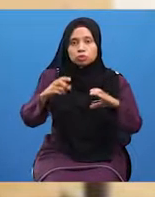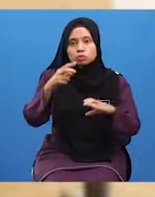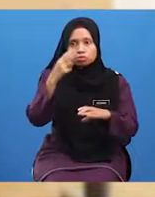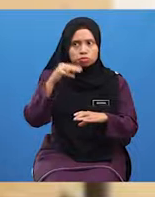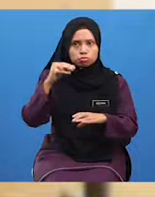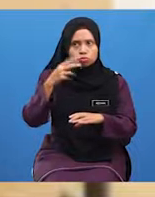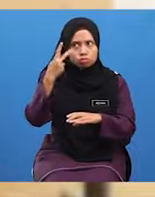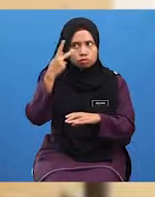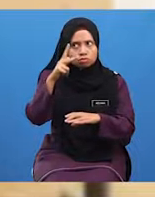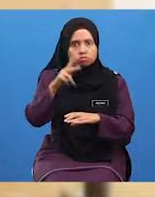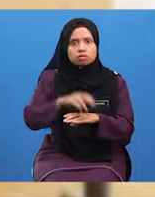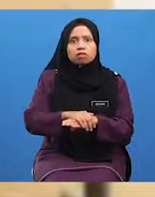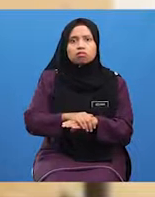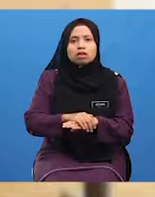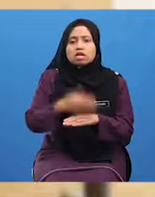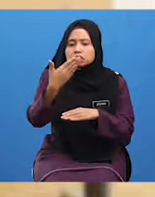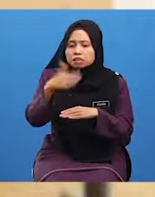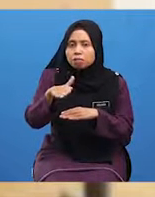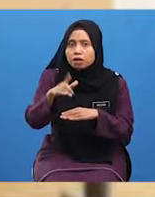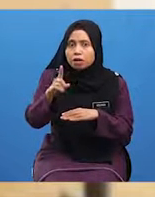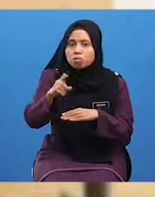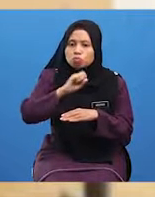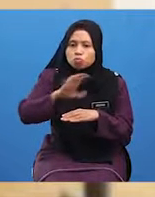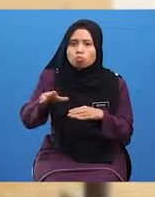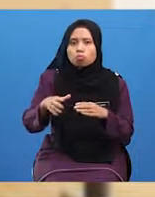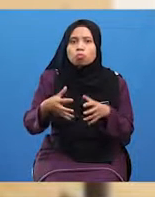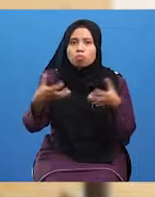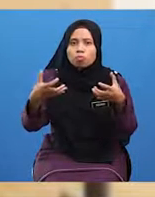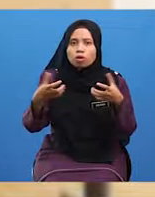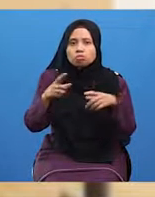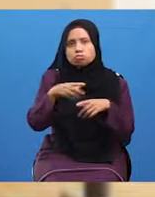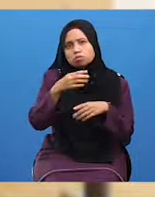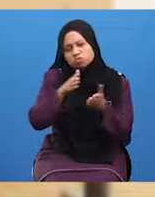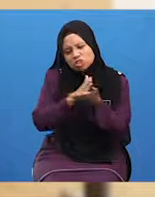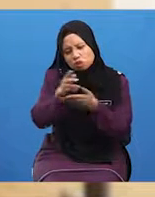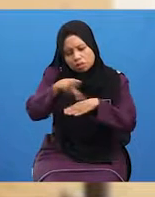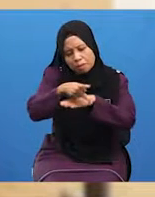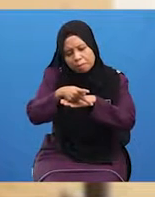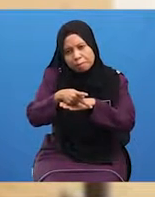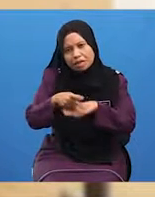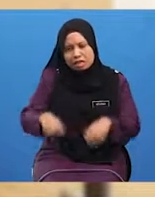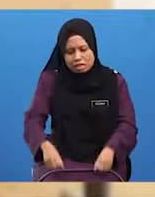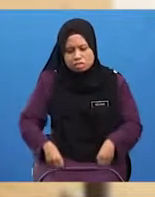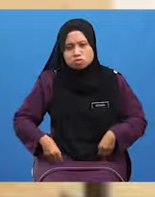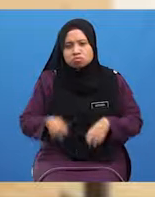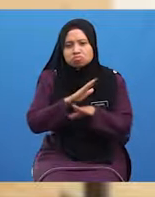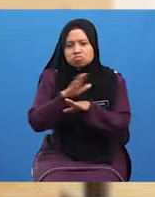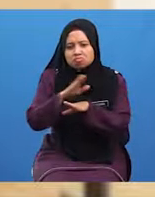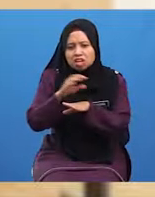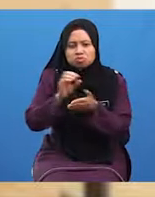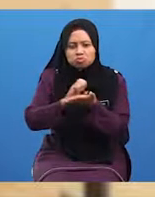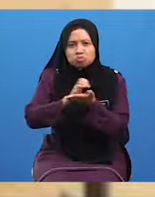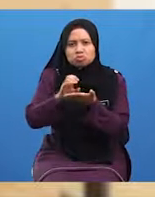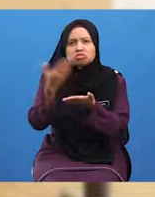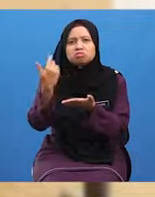bayangkan Selepas awak membuang air besar Awak terus bakar seluar Tanpa membasuh dubur